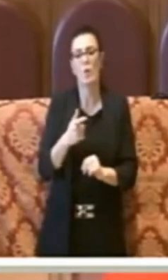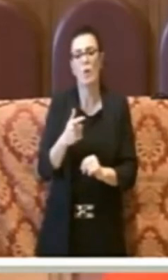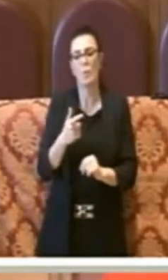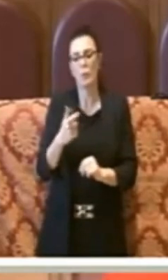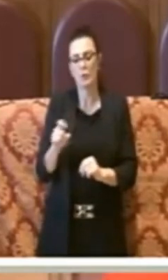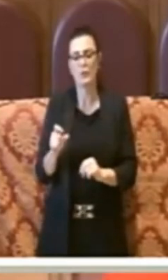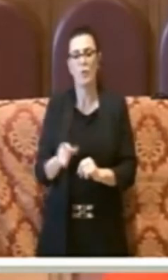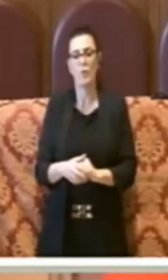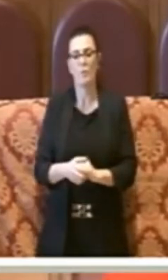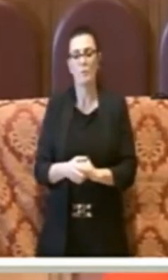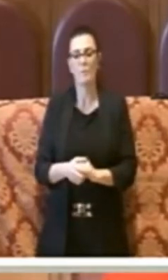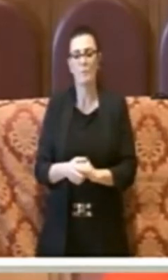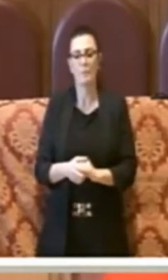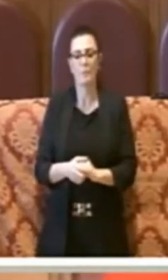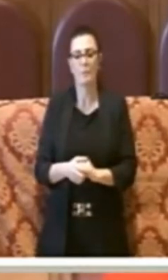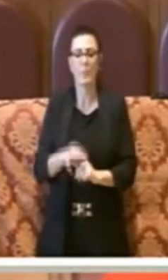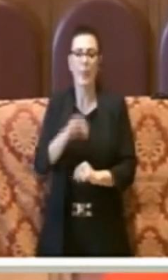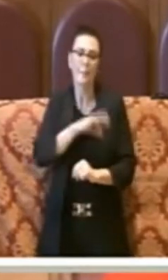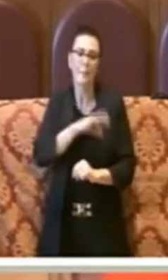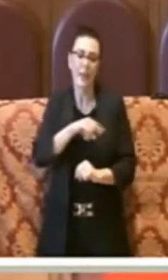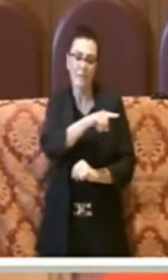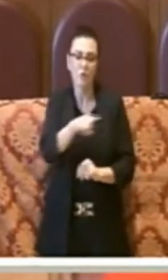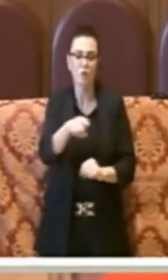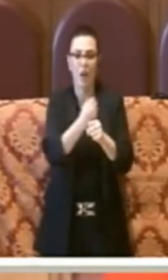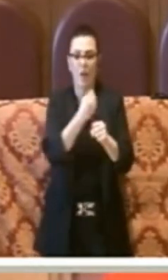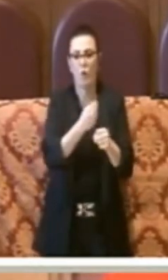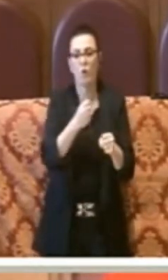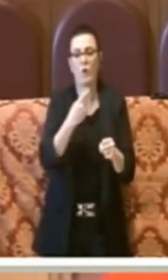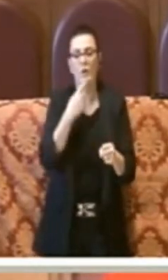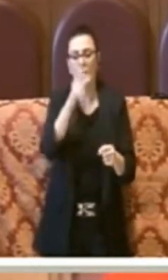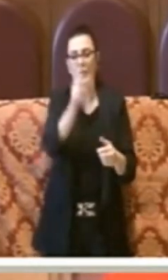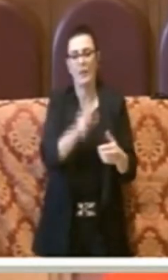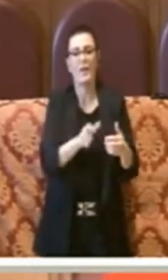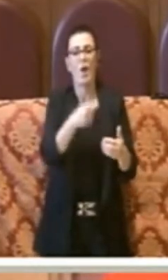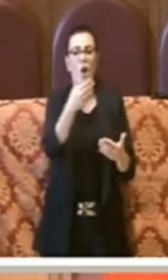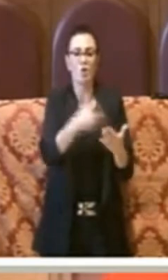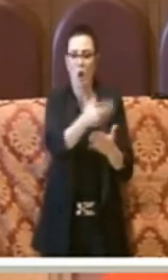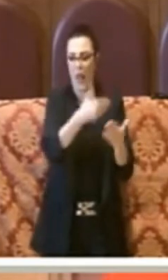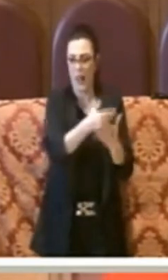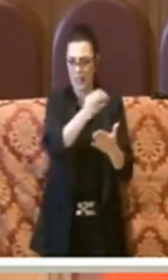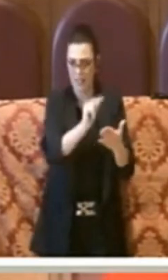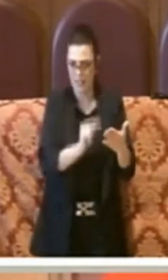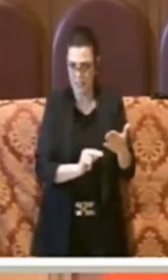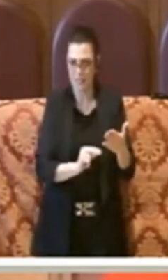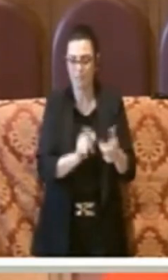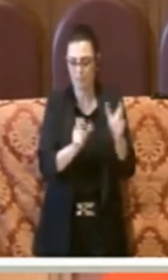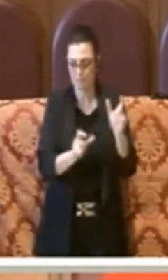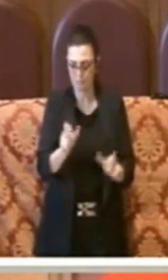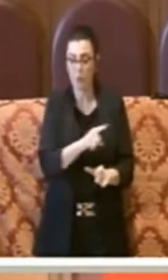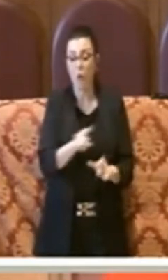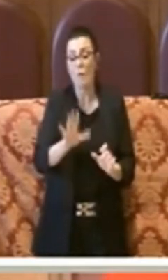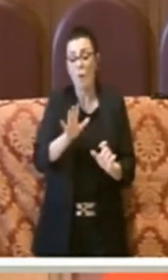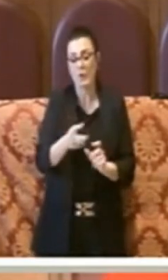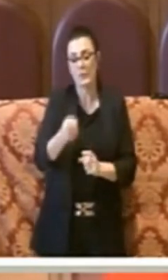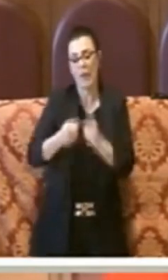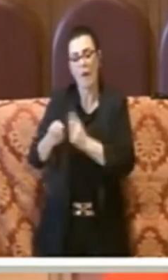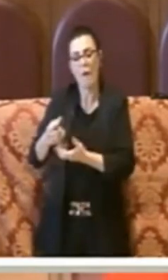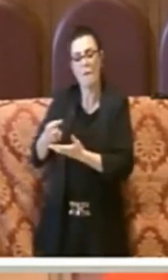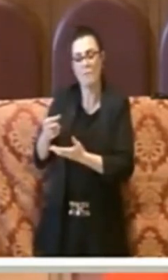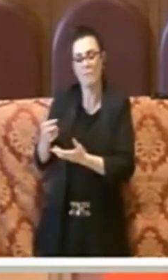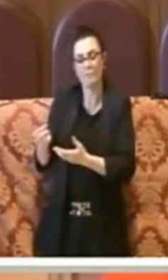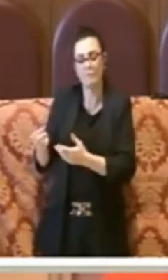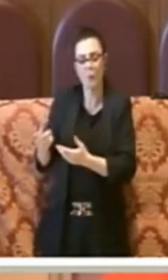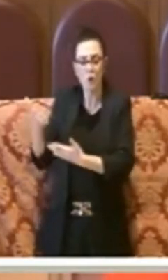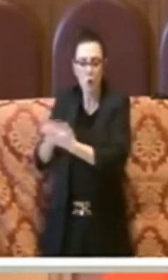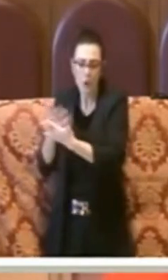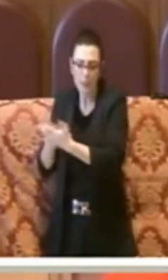lavoro dei giornalisti che evidentemente hanno utilizzato fonti errate, ma anche e soprattutto poi che è